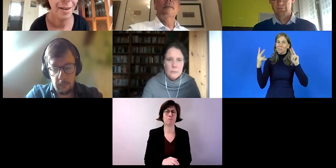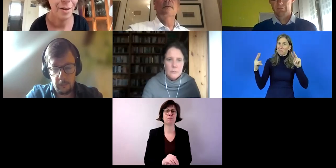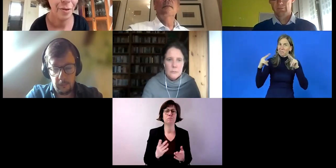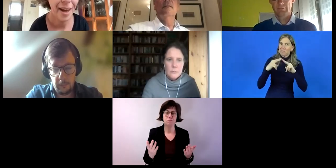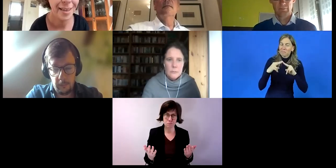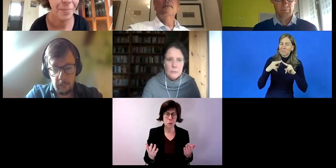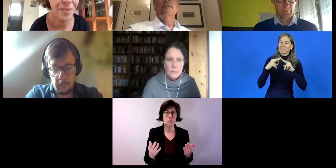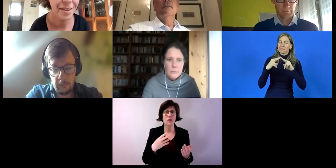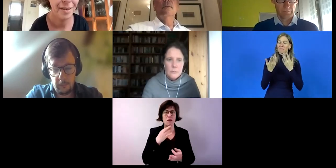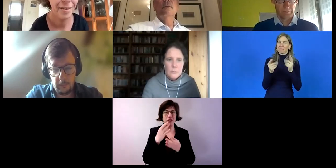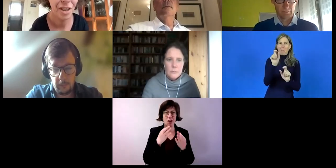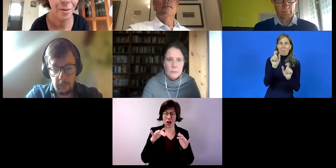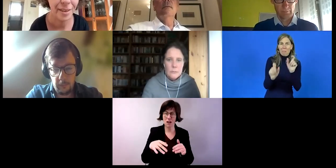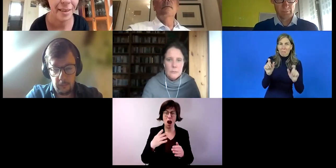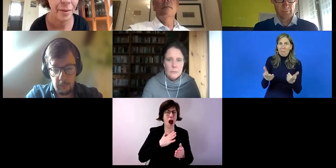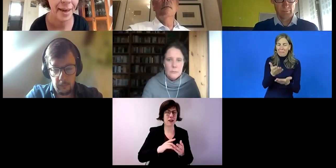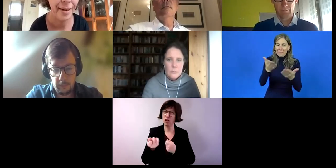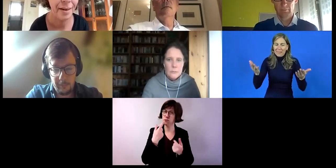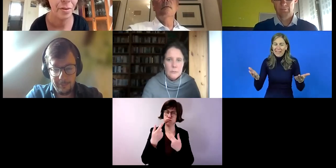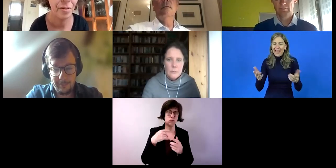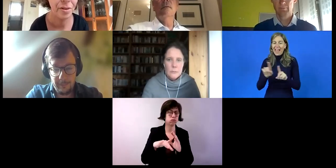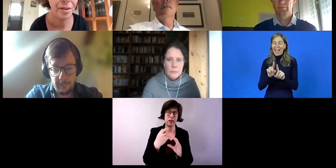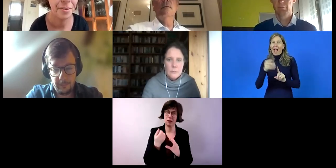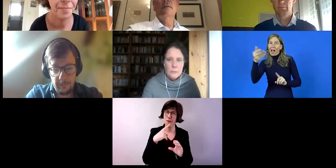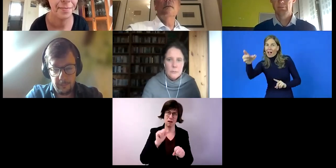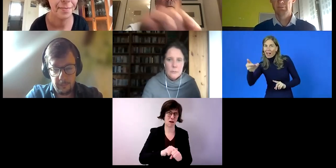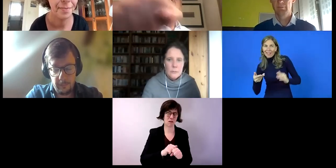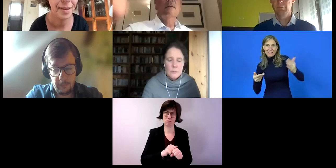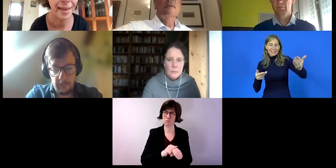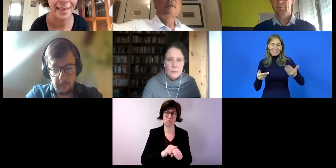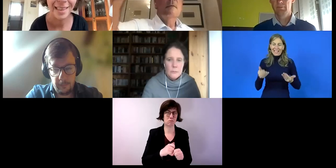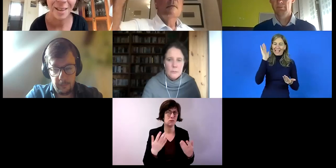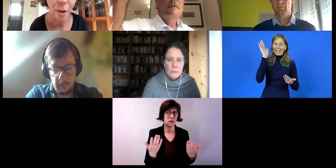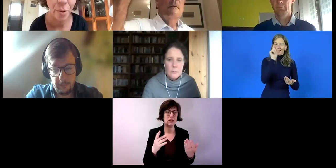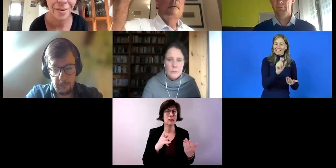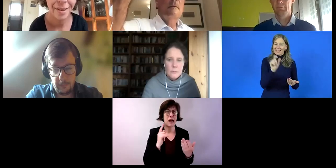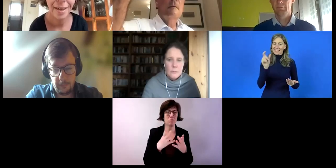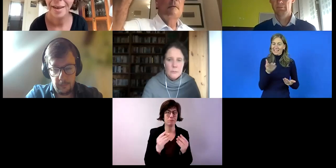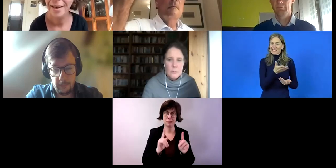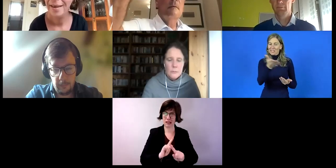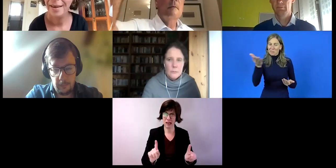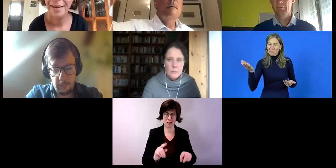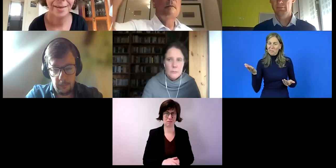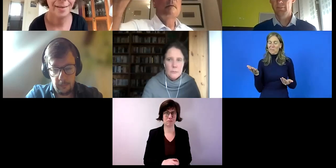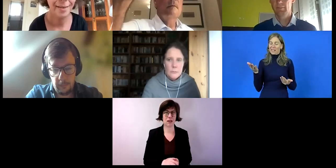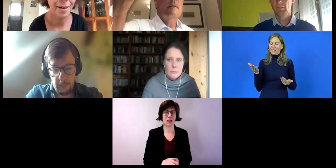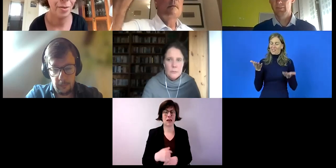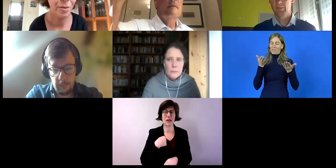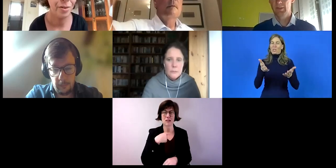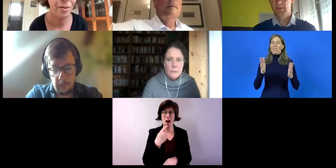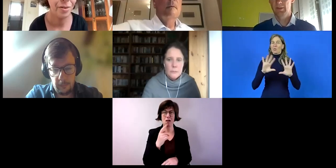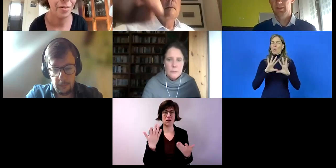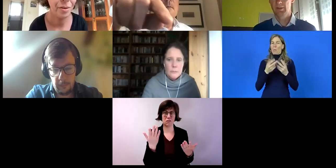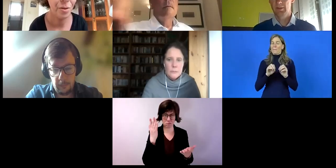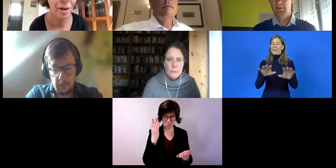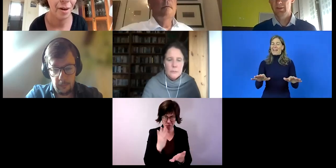wenn es noch Fragen gibt, schicken Sie uns eine E-Mail und dann geht nichts verloren. Ich sage nur